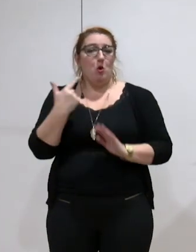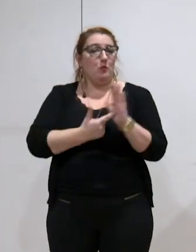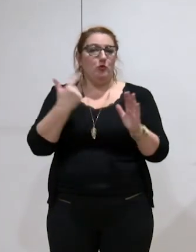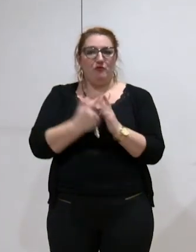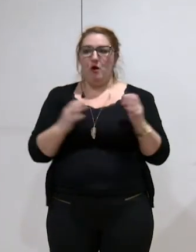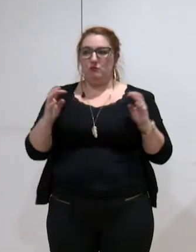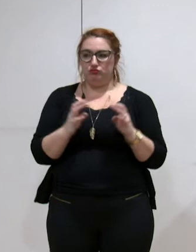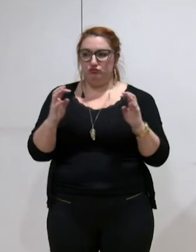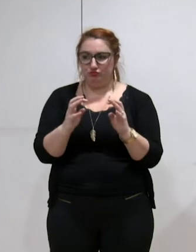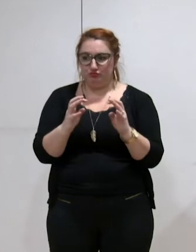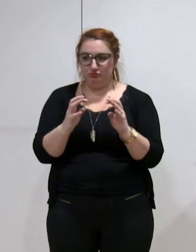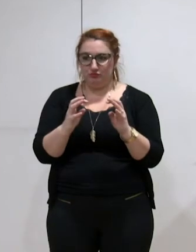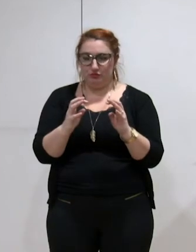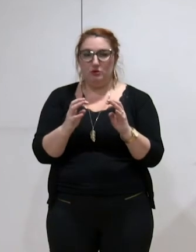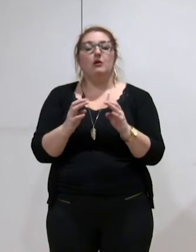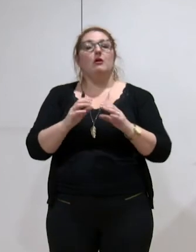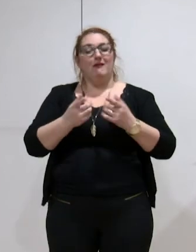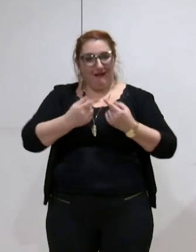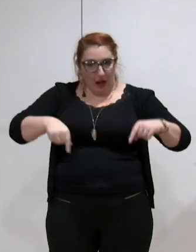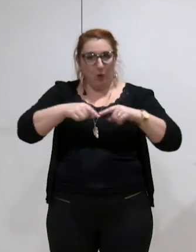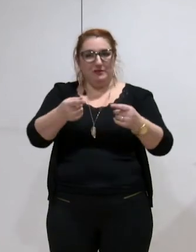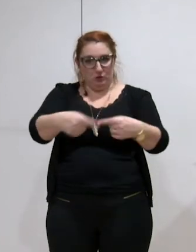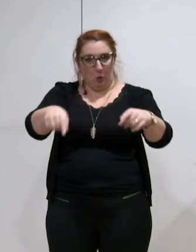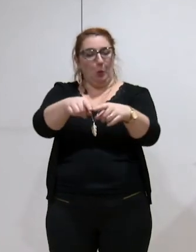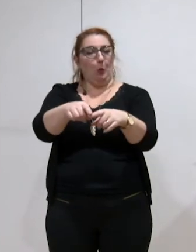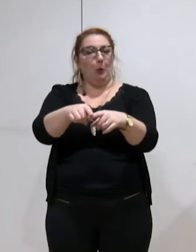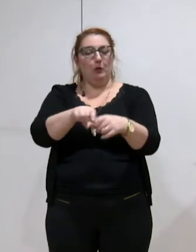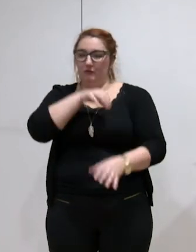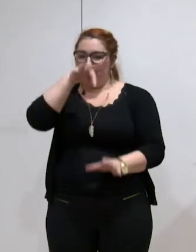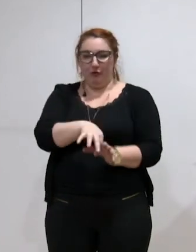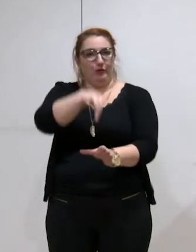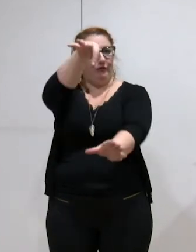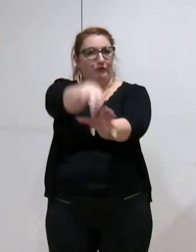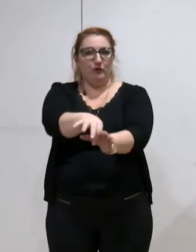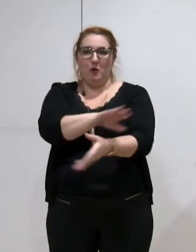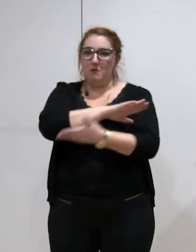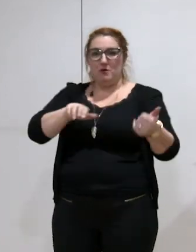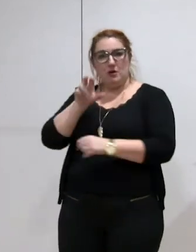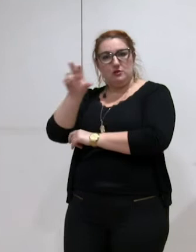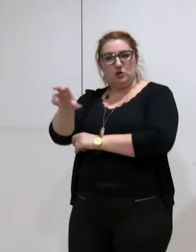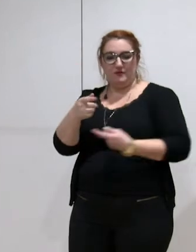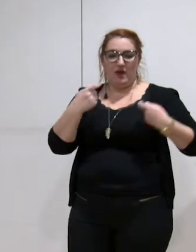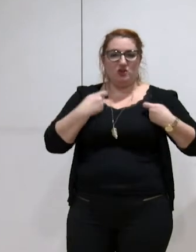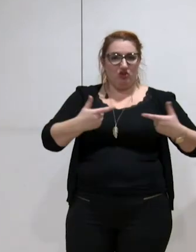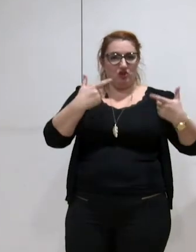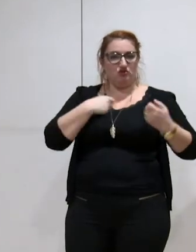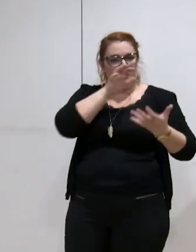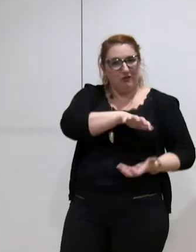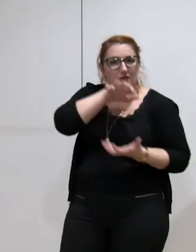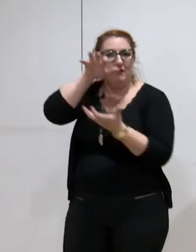a donc voté l'ensemble des transferts, l'ensemble des charges qui étaient